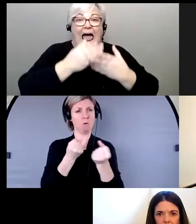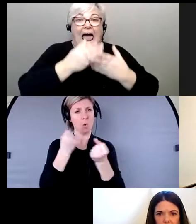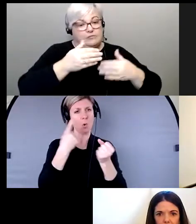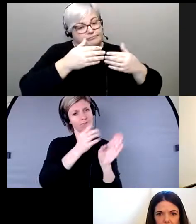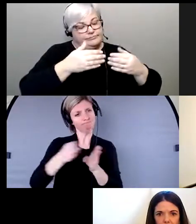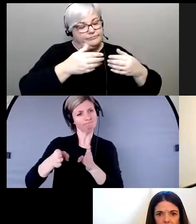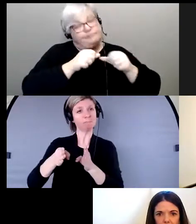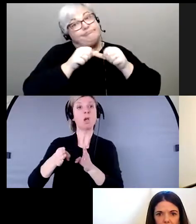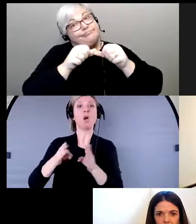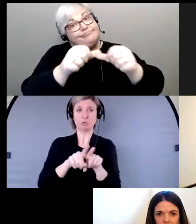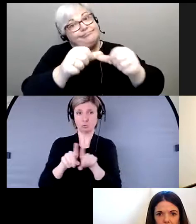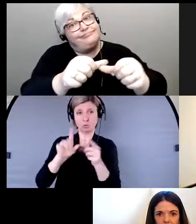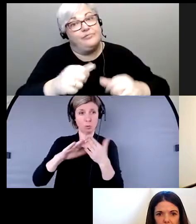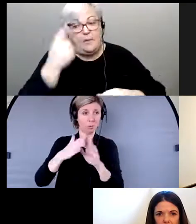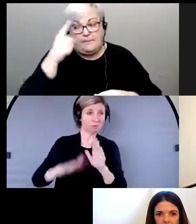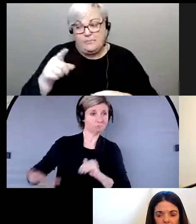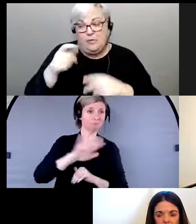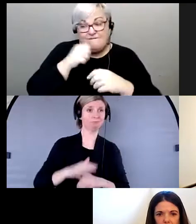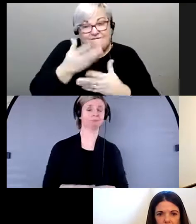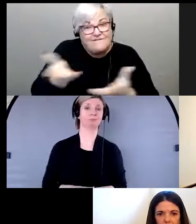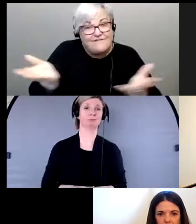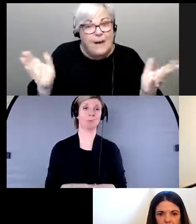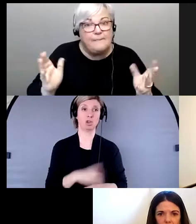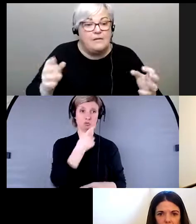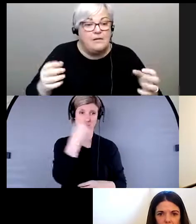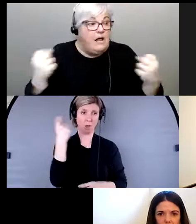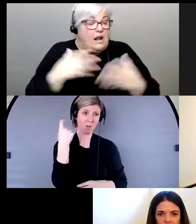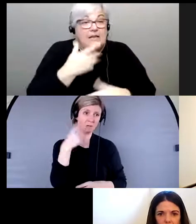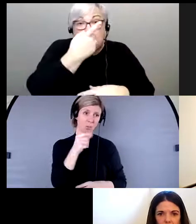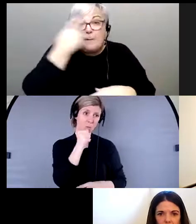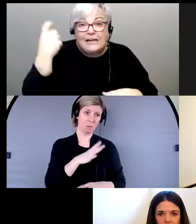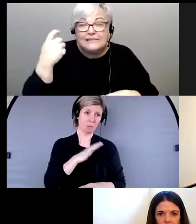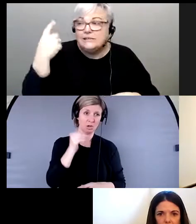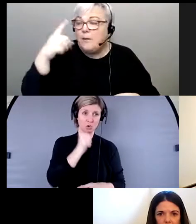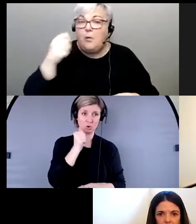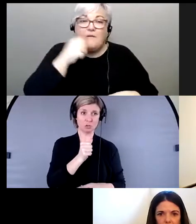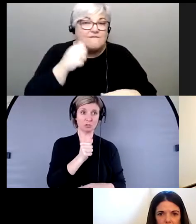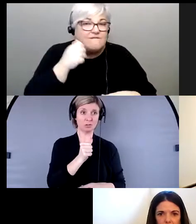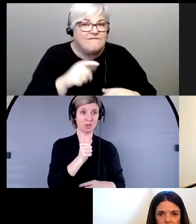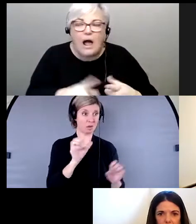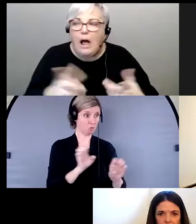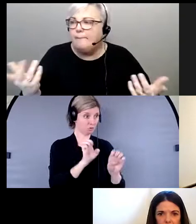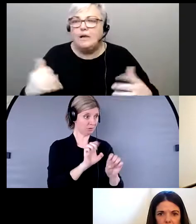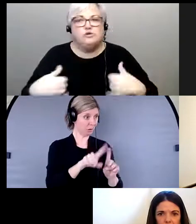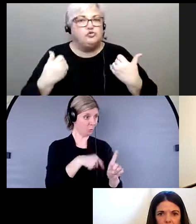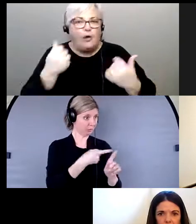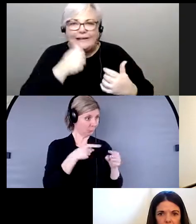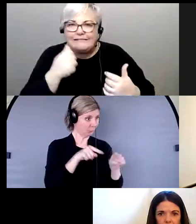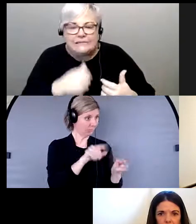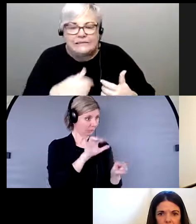qu'on aide et pour notre communauté. Les traumatismes pour des femmes et des jeunes filles